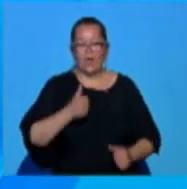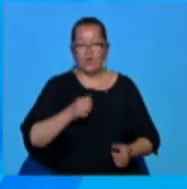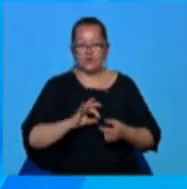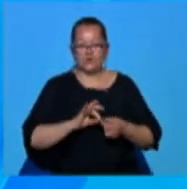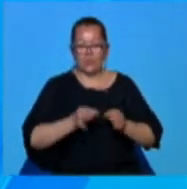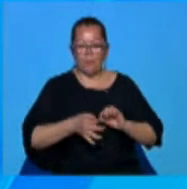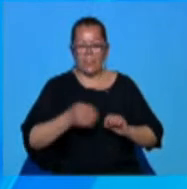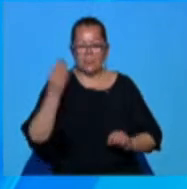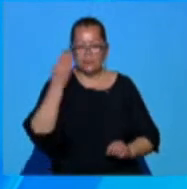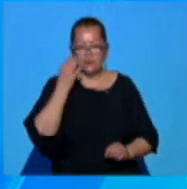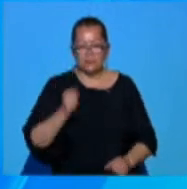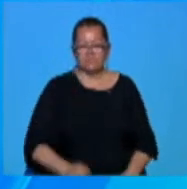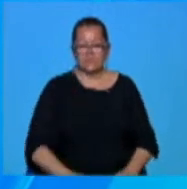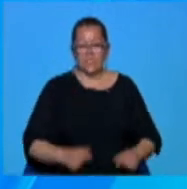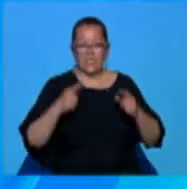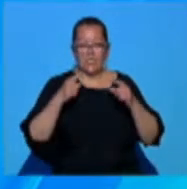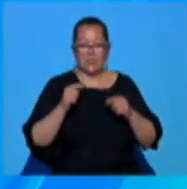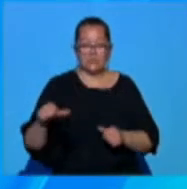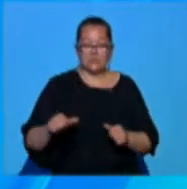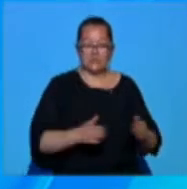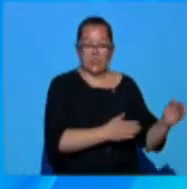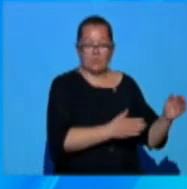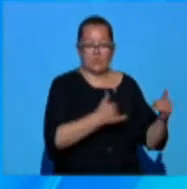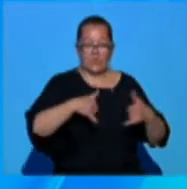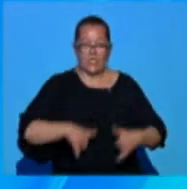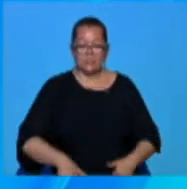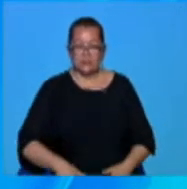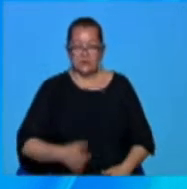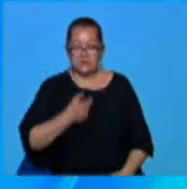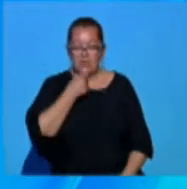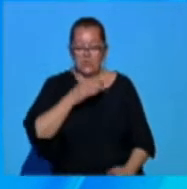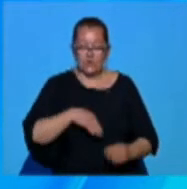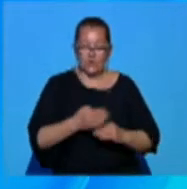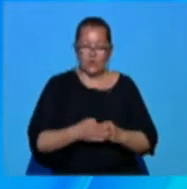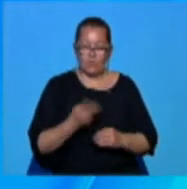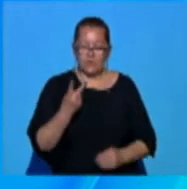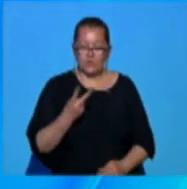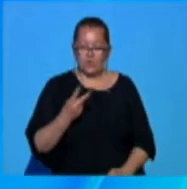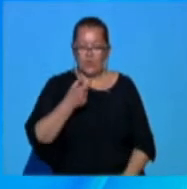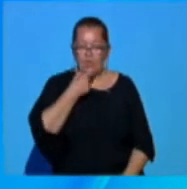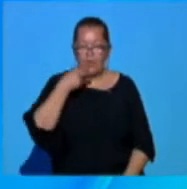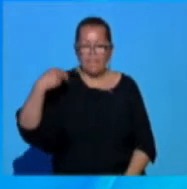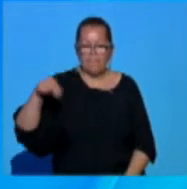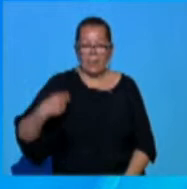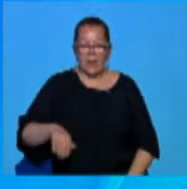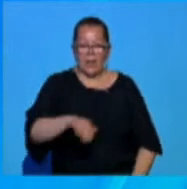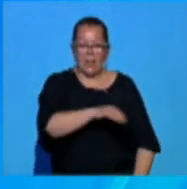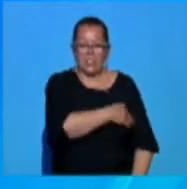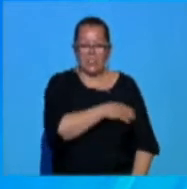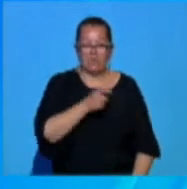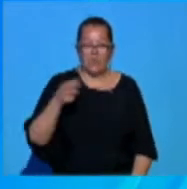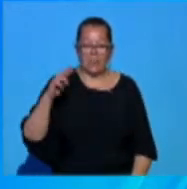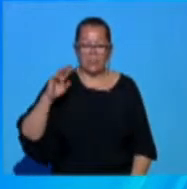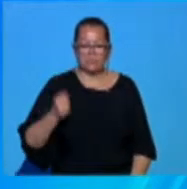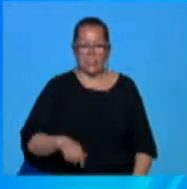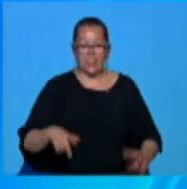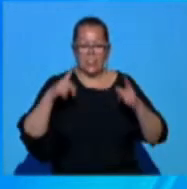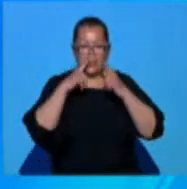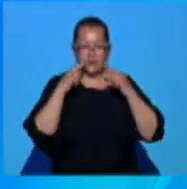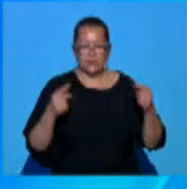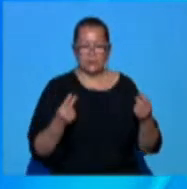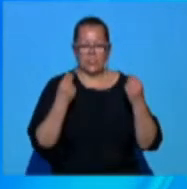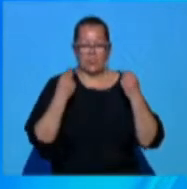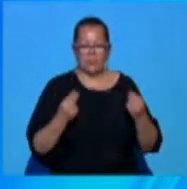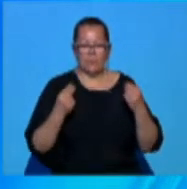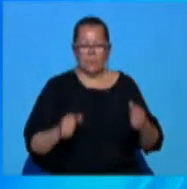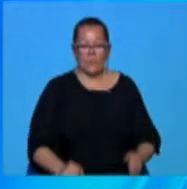Concursurile și olimpiadele școlare au fost reluate anul acesta după o pauză de 2 ani cauzată de pandemie. Elevii din Alexandria au reușit să obțină rezultate